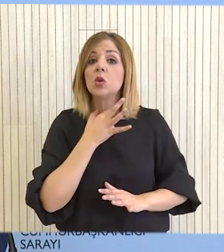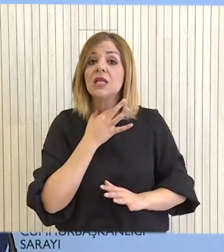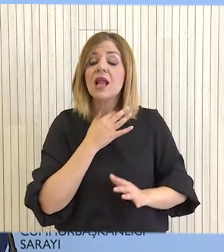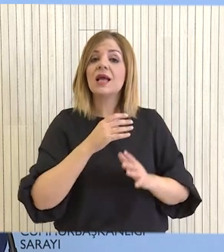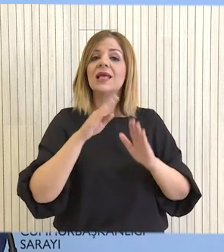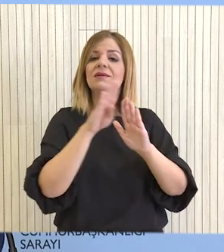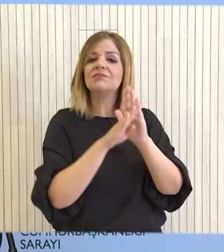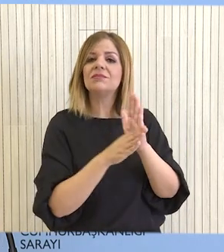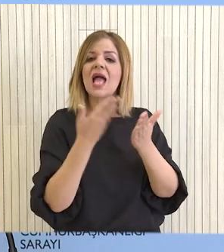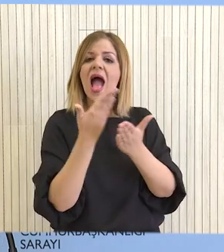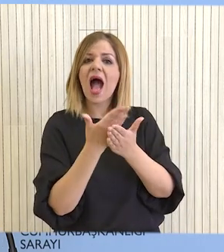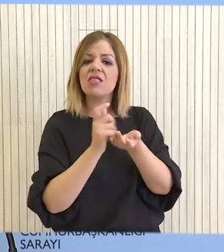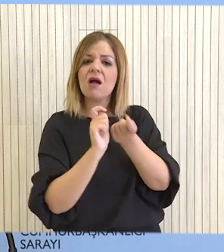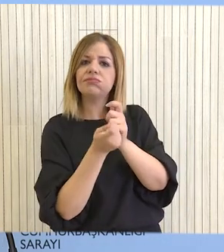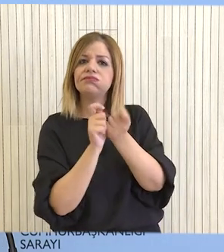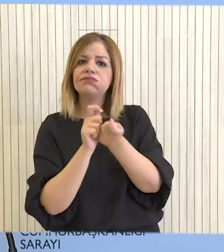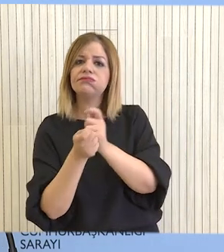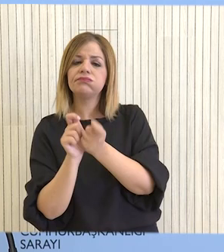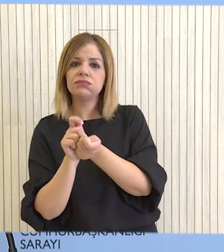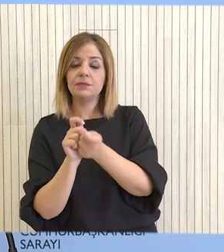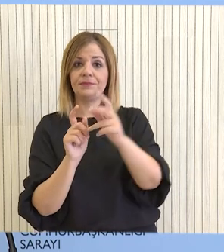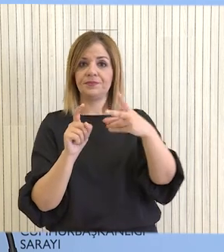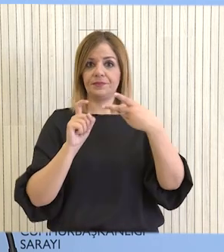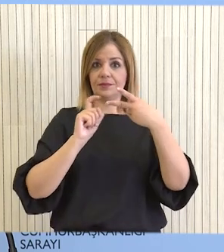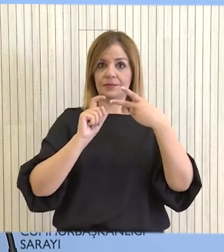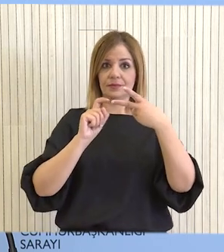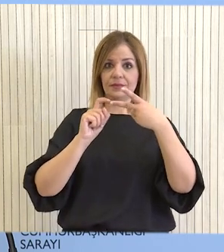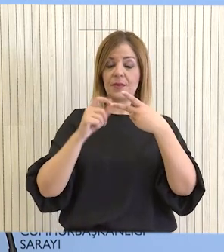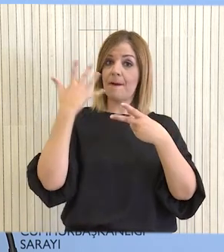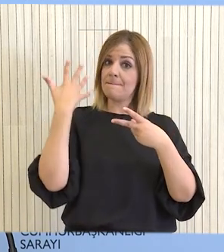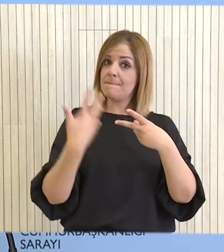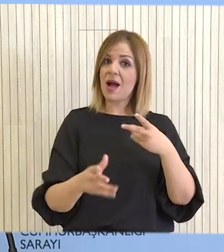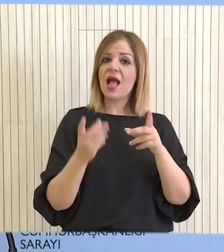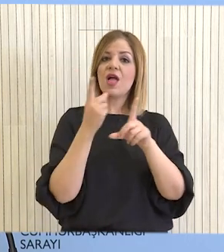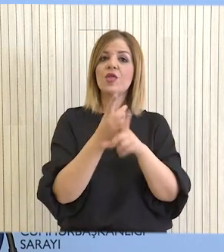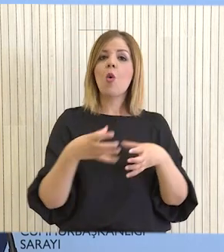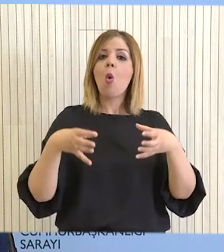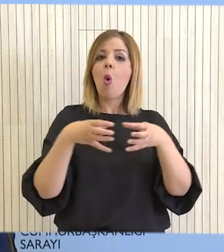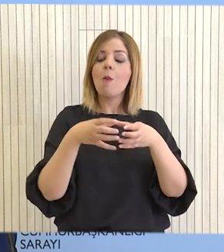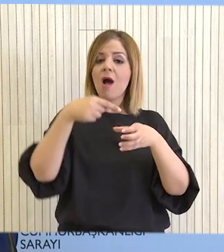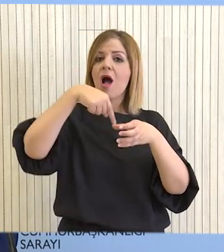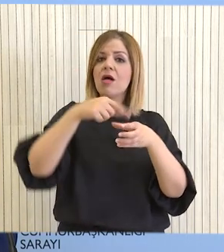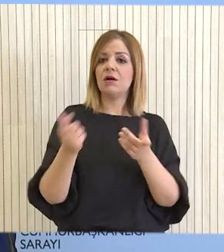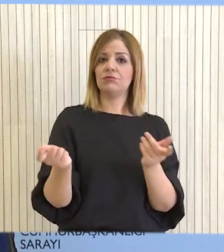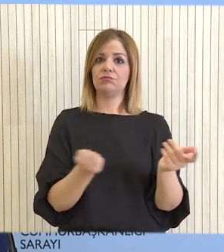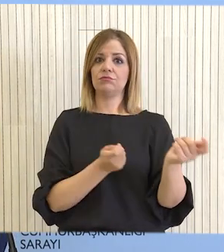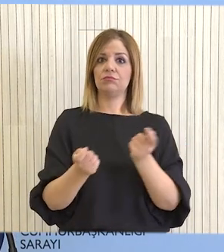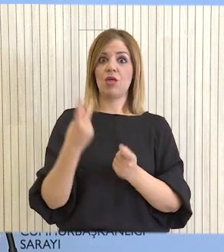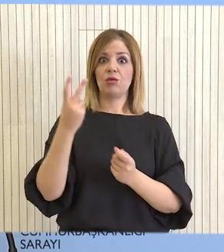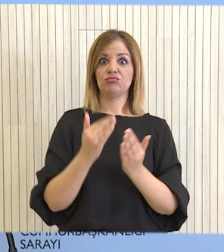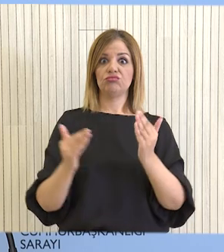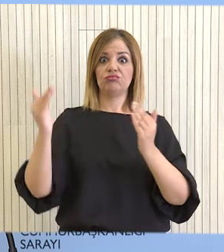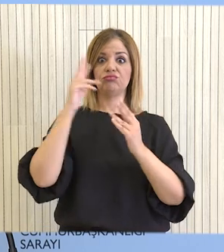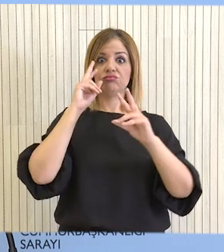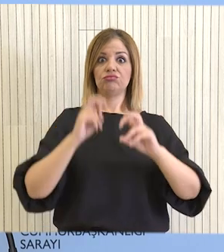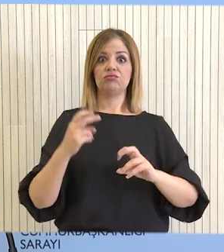τροποποίηση των αδειών διαχείρισης αποβλήτων. Δεύτερο, θεσμοθετήθηκε ομάδα ειδικών που θα συντονίζεται από τον αρχείο επιθεωρητή